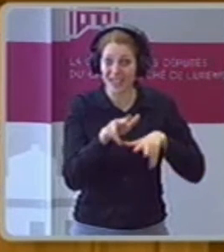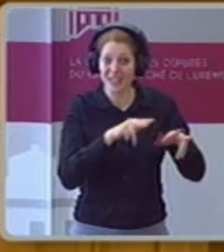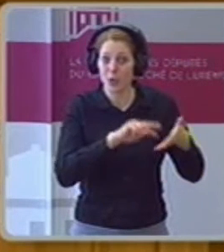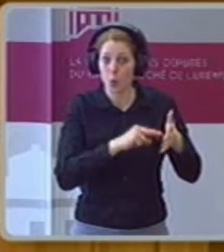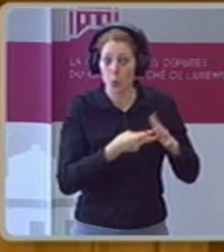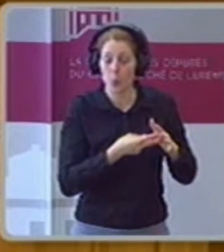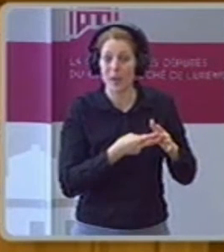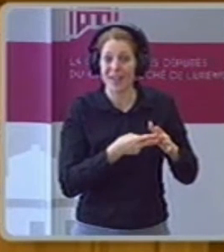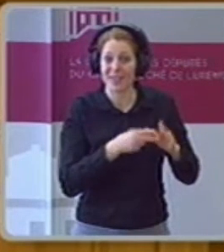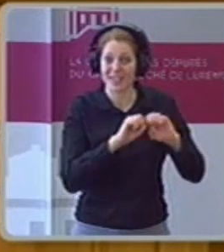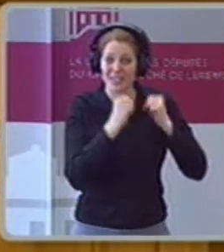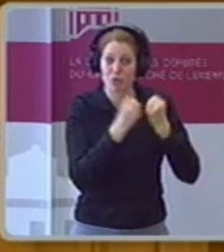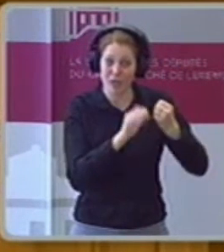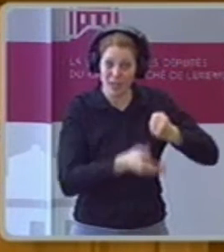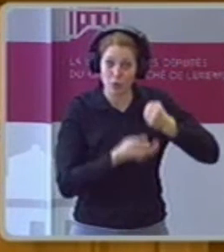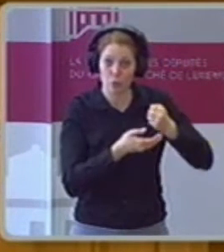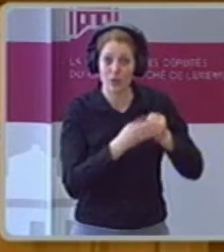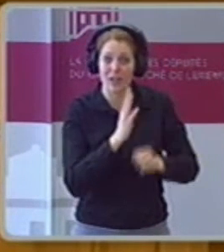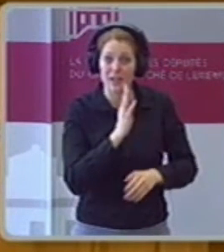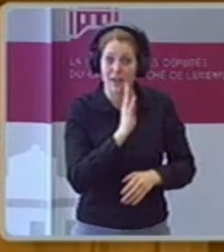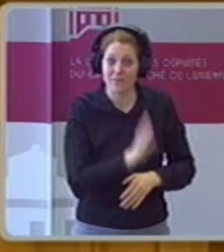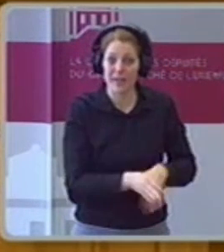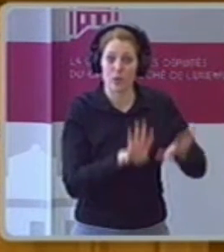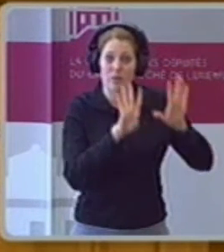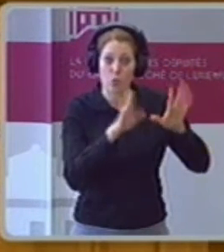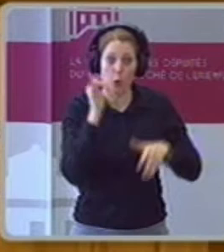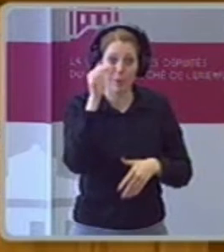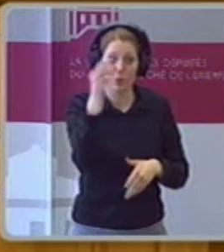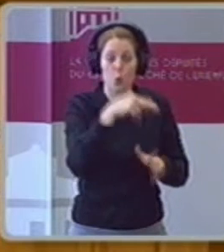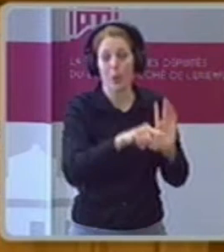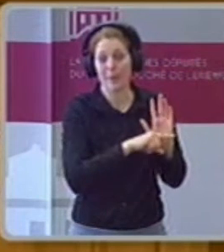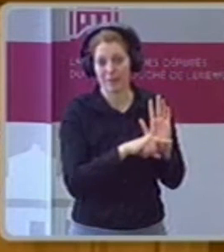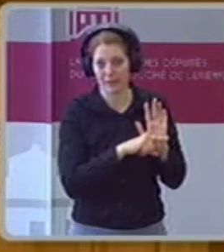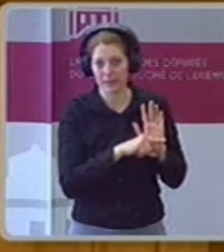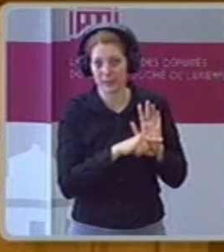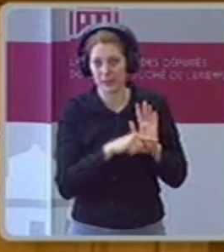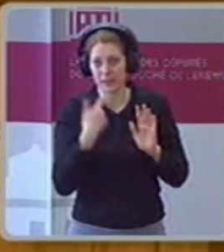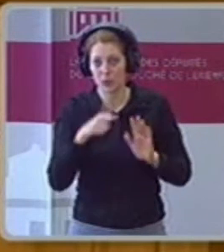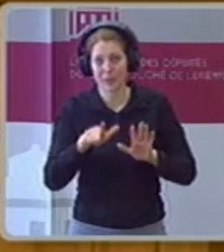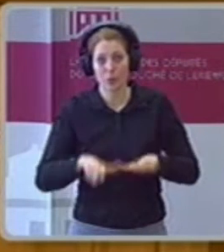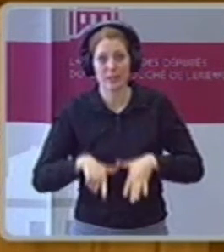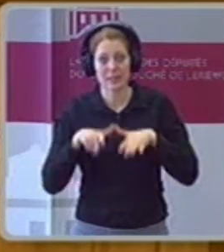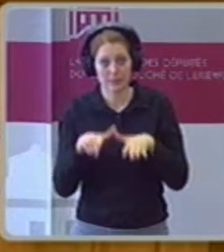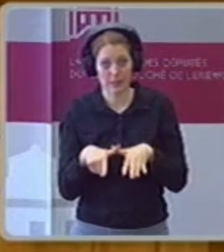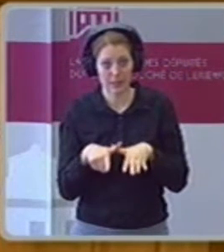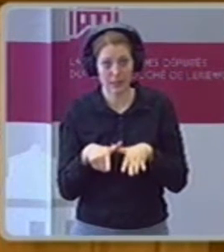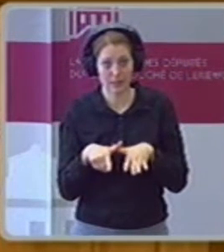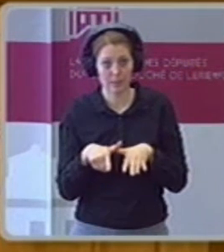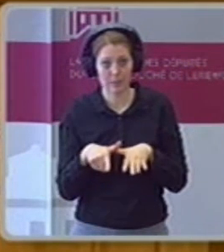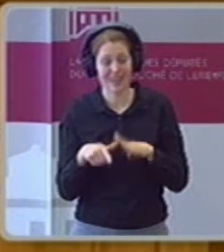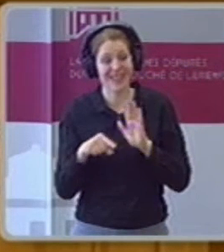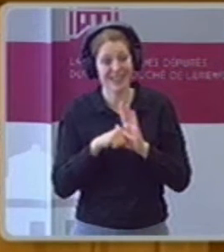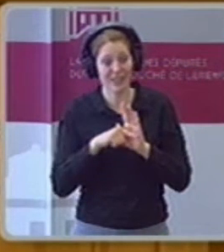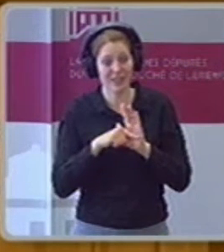2017 geht den Defizit um 993 Millionen auf, und davon